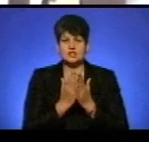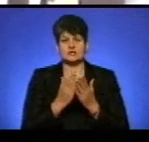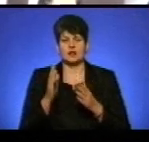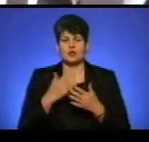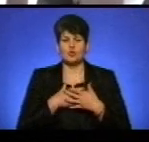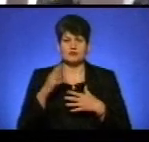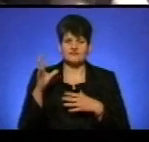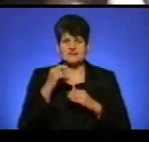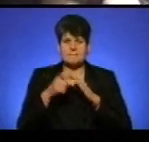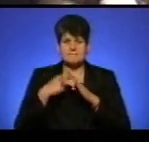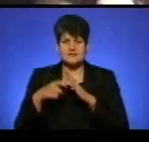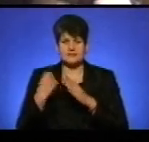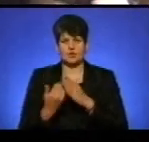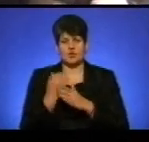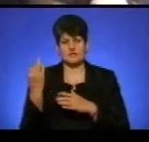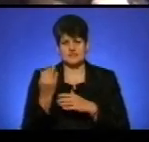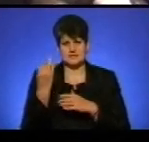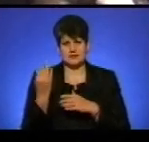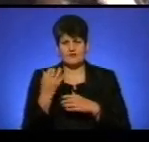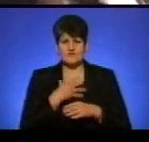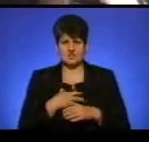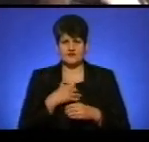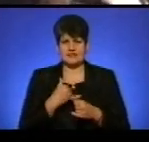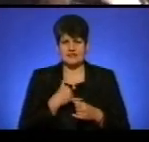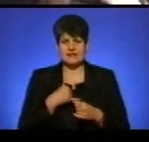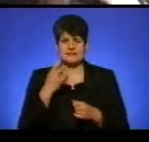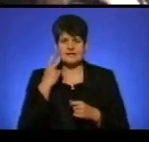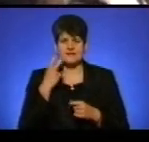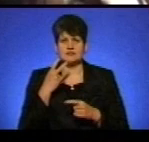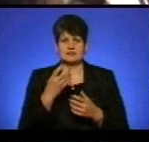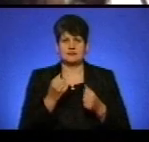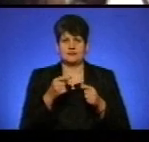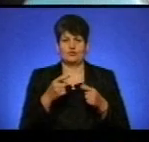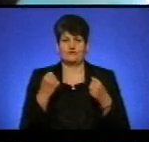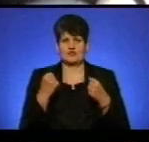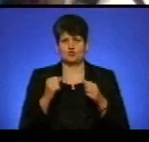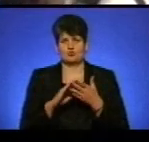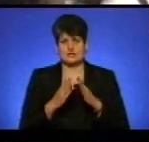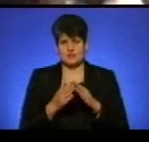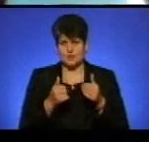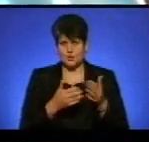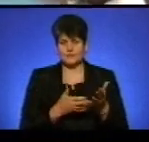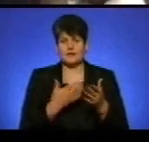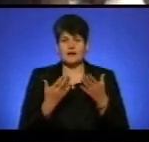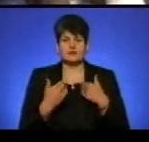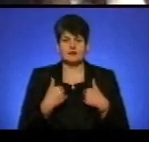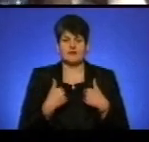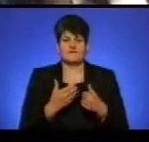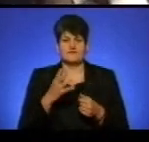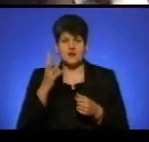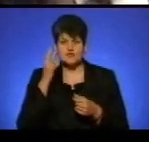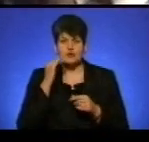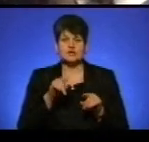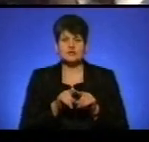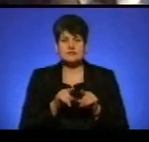пізнавати, нове, цікаве. Бажливо це для нас завжди тримати його в хорошому фізичному стані. Але я бажаю, що так